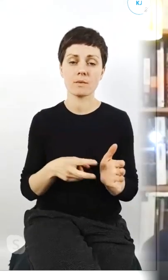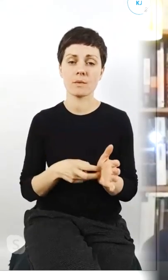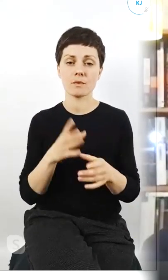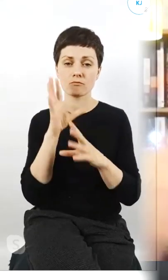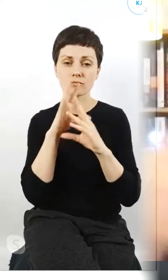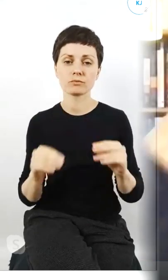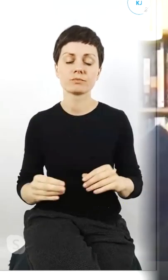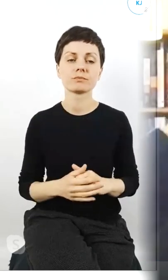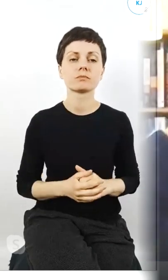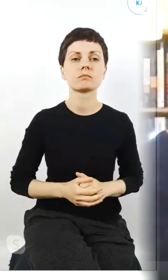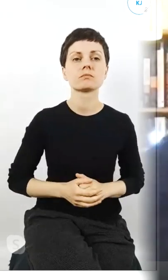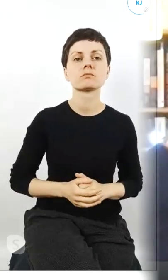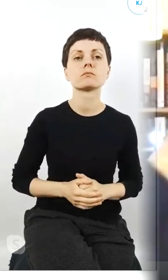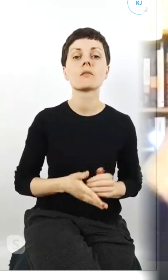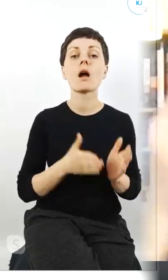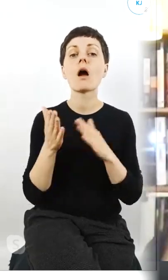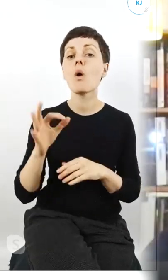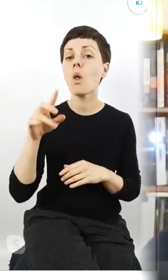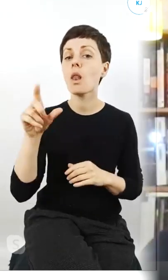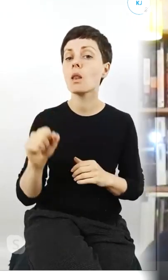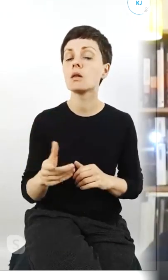Olu dorzucisz jeszcze?